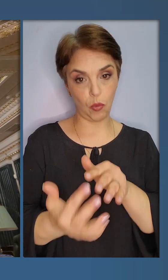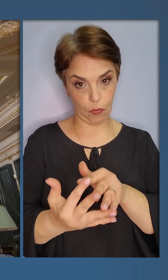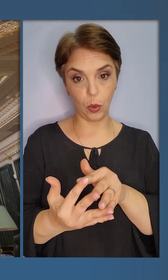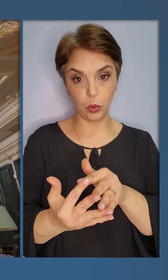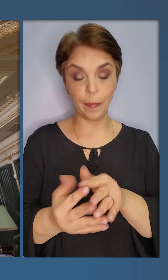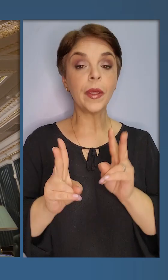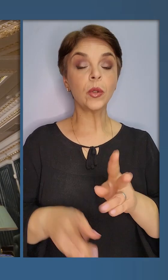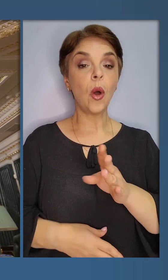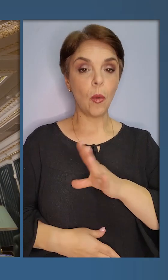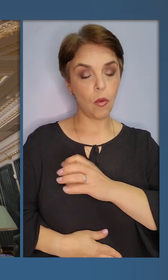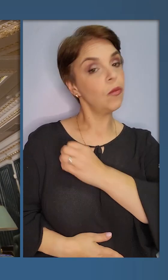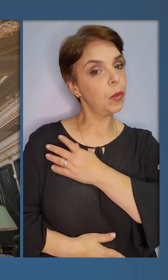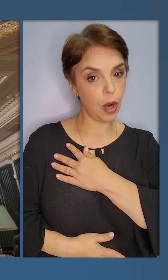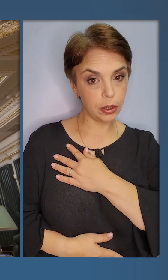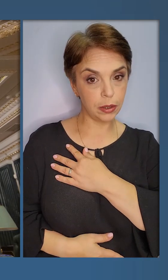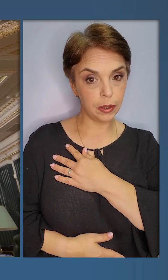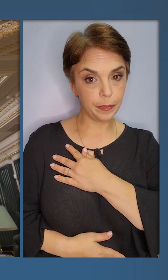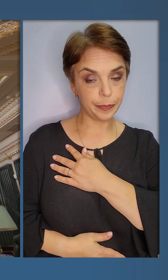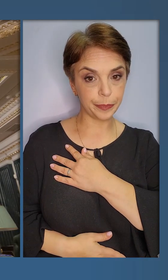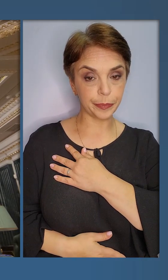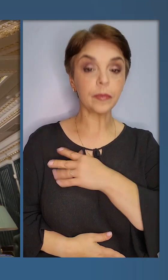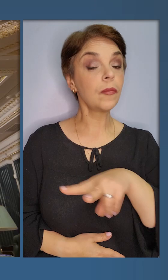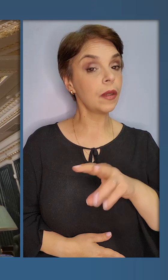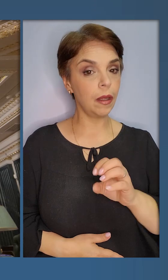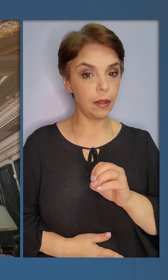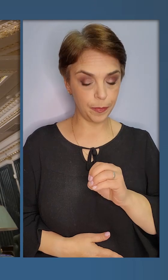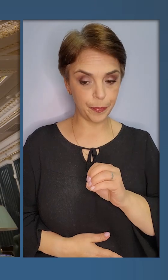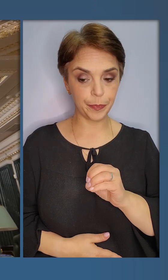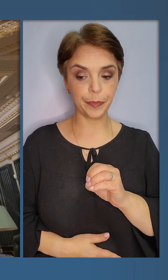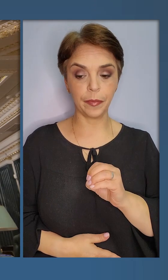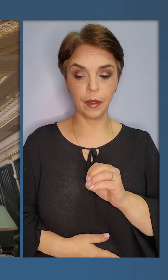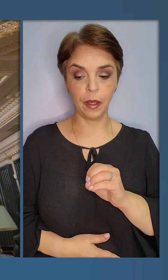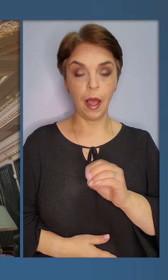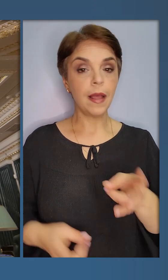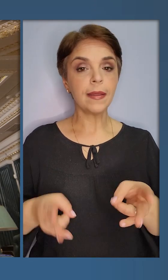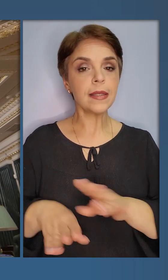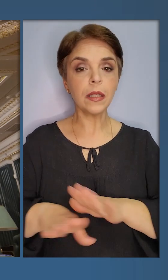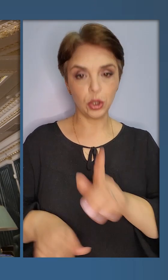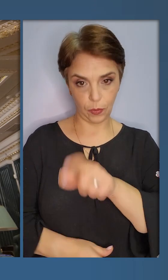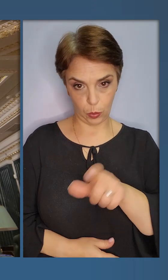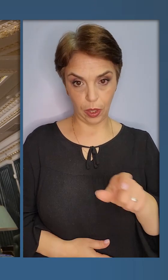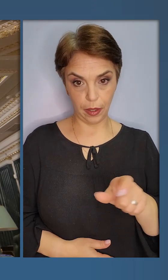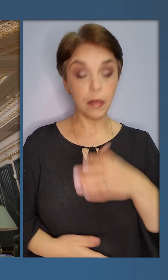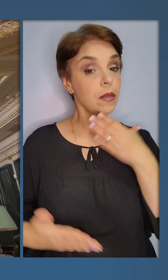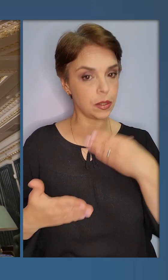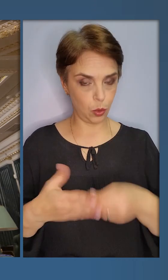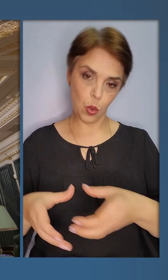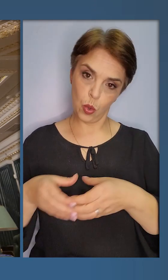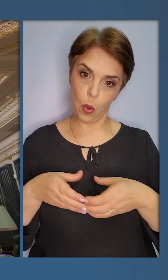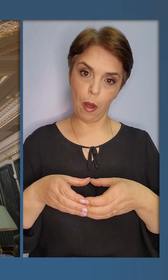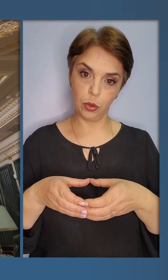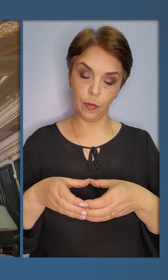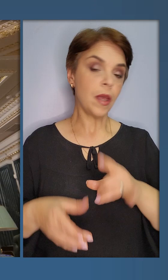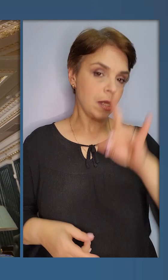поблизу фронту, хто був поранений, але не залишив людей і